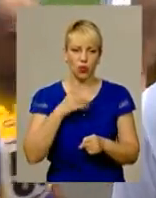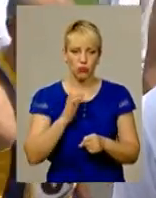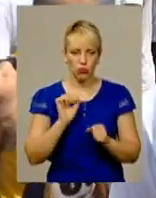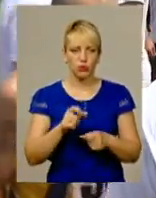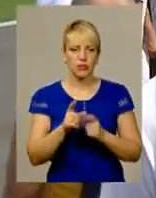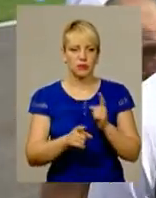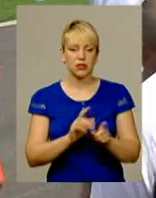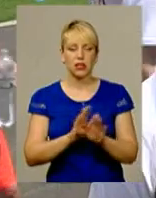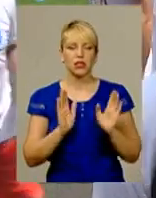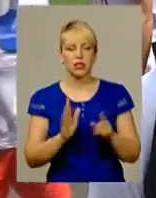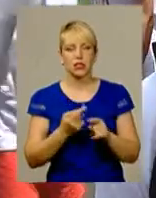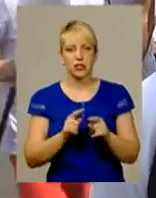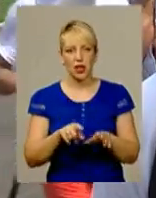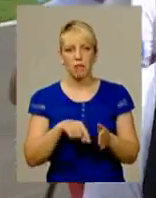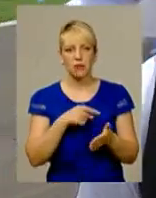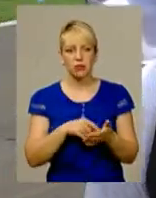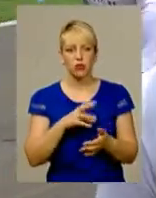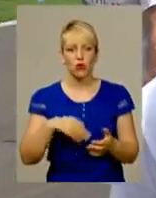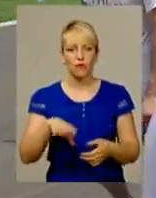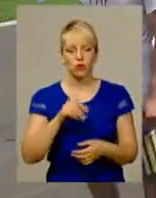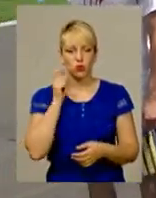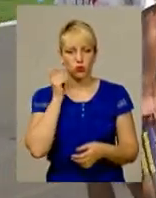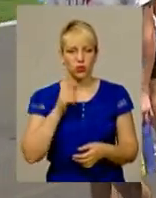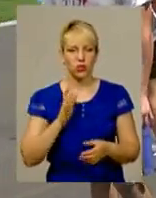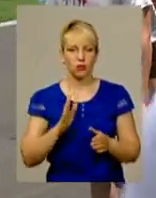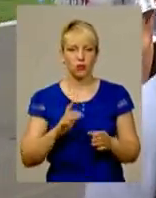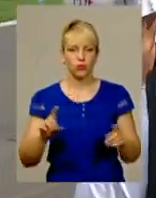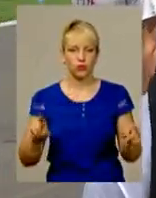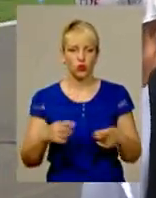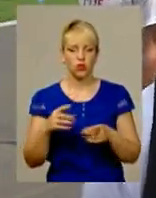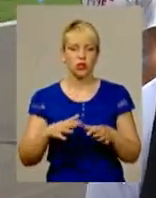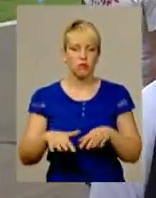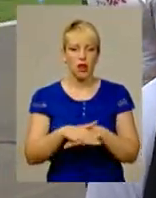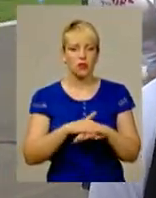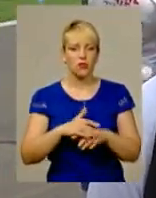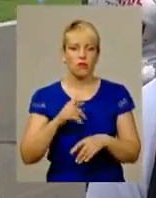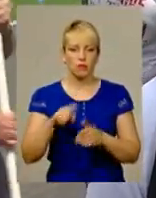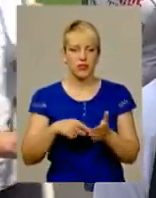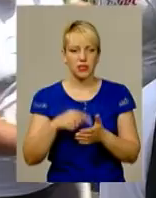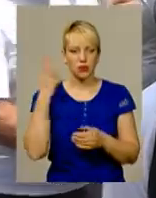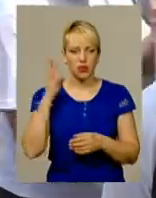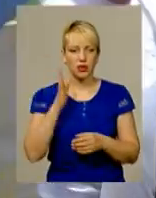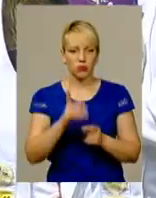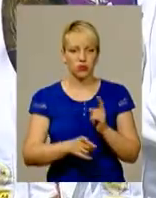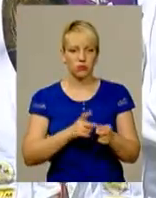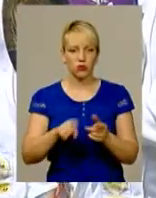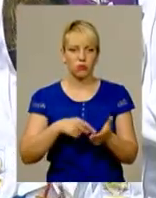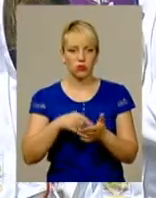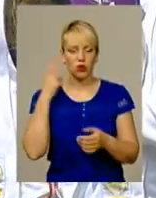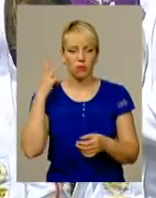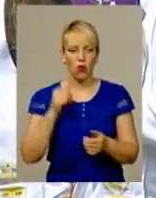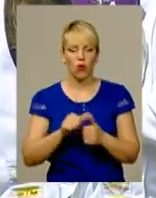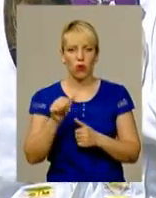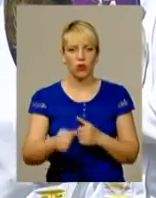змінити не тільки це місто, але й цю країну. Ми будемо створювати критичну масу в місті Хмельницький, яка буде змінювати Хмельницький. Окрім